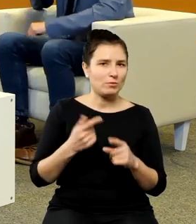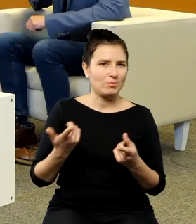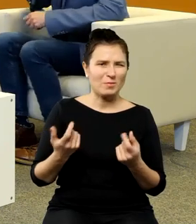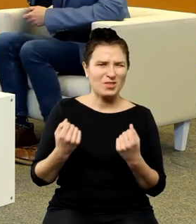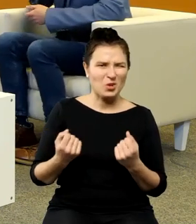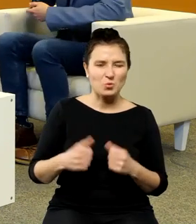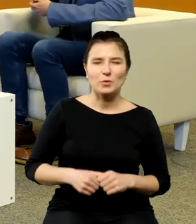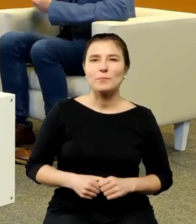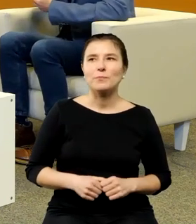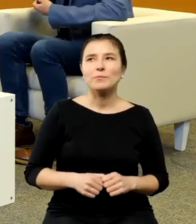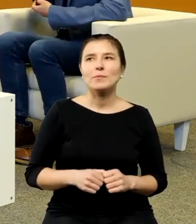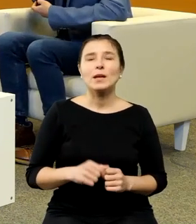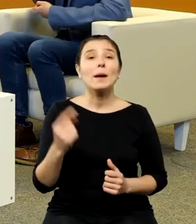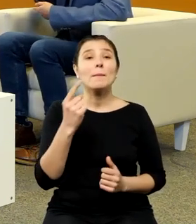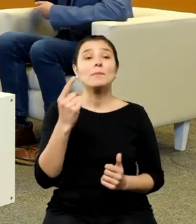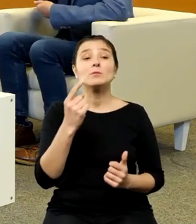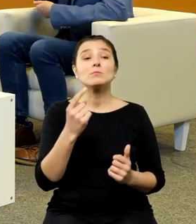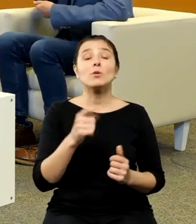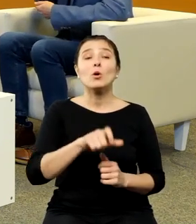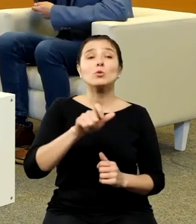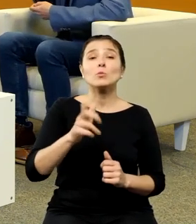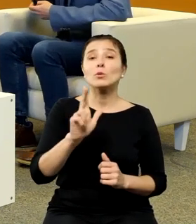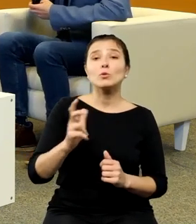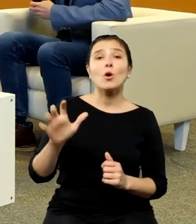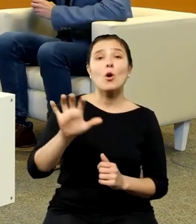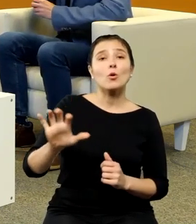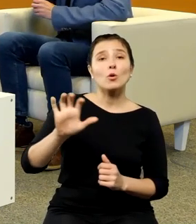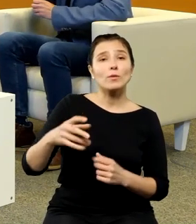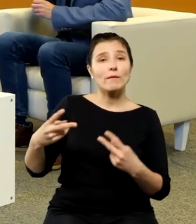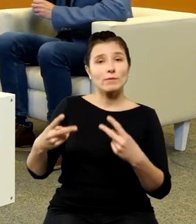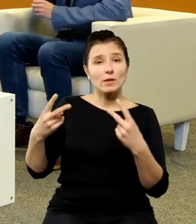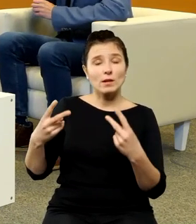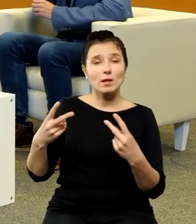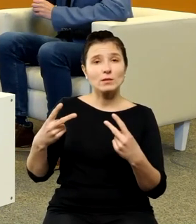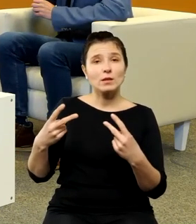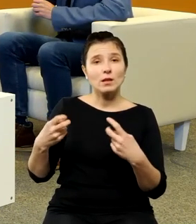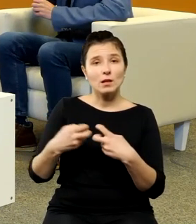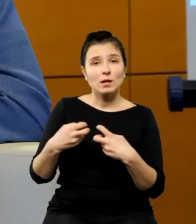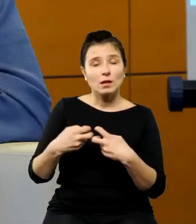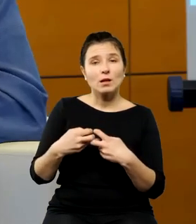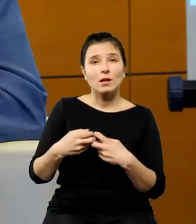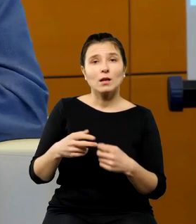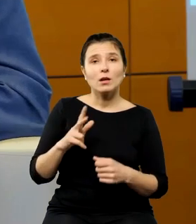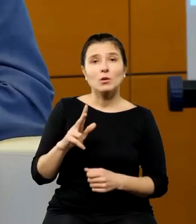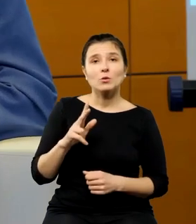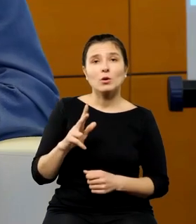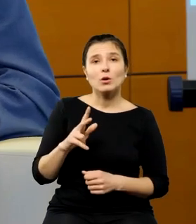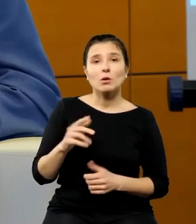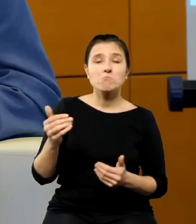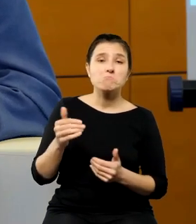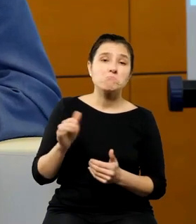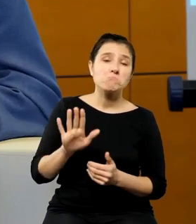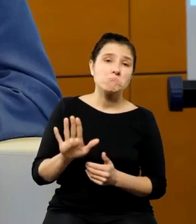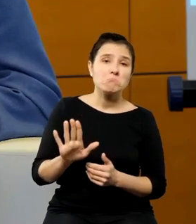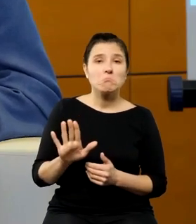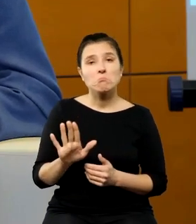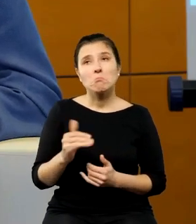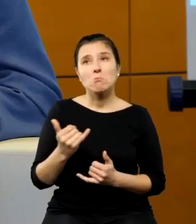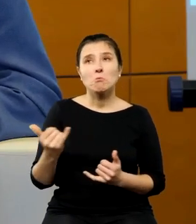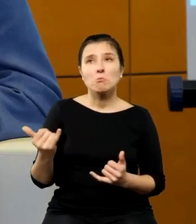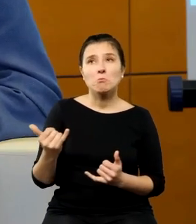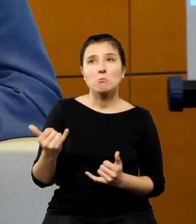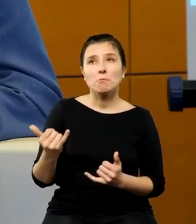publiczności przed odbiornikami zgromadzonej która może mieć różne tła